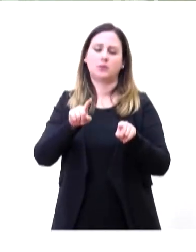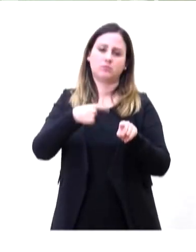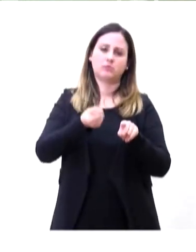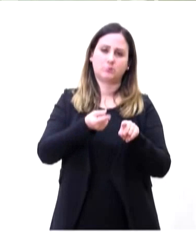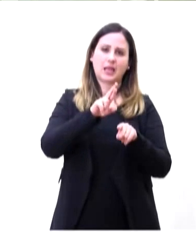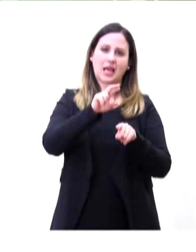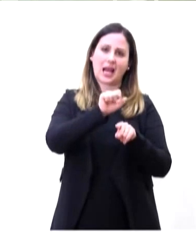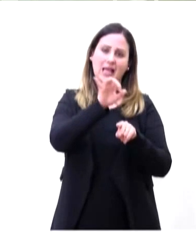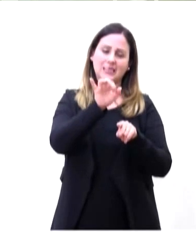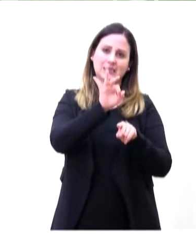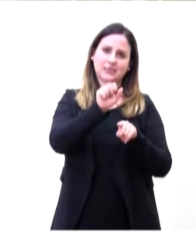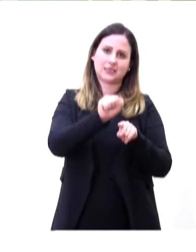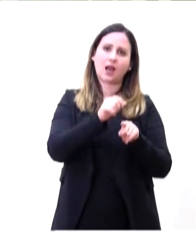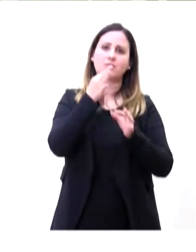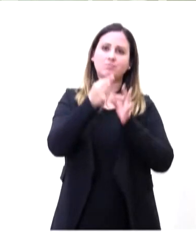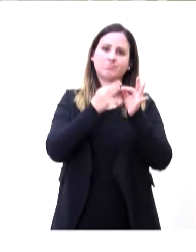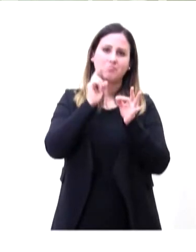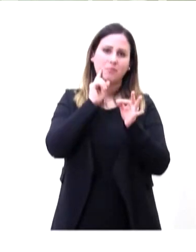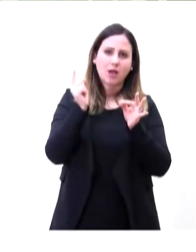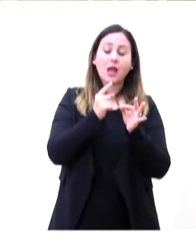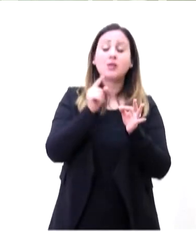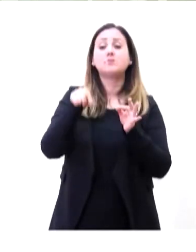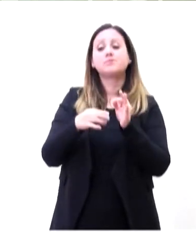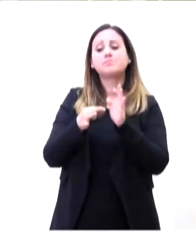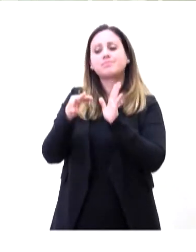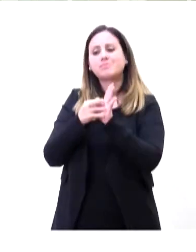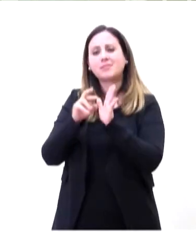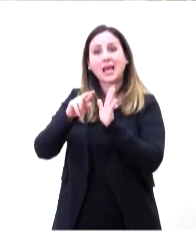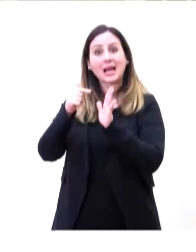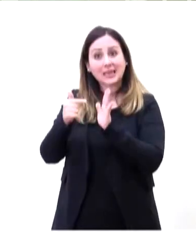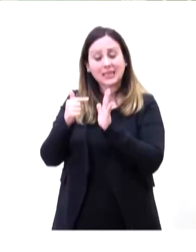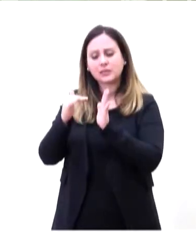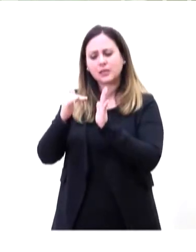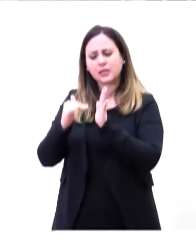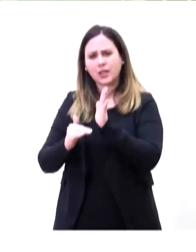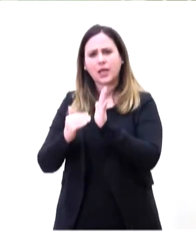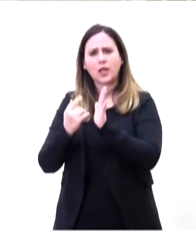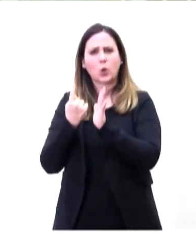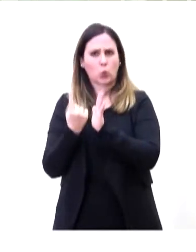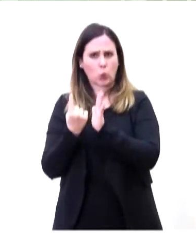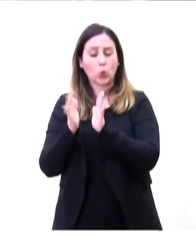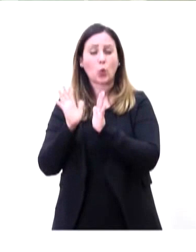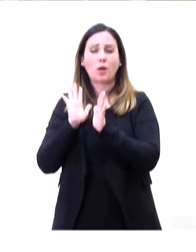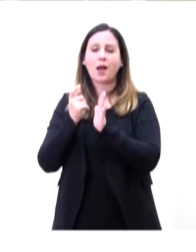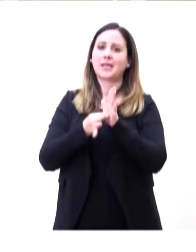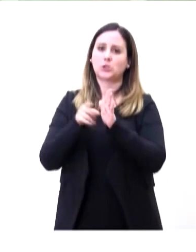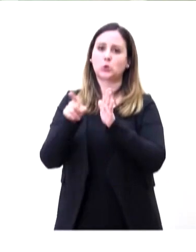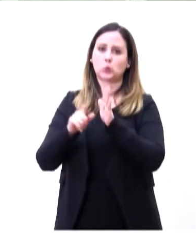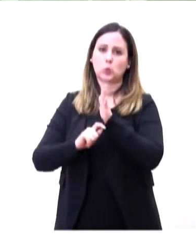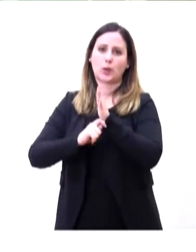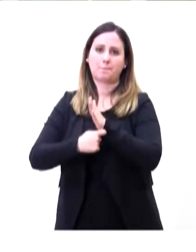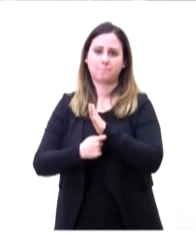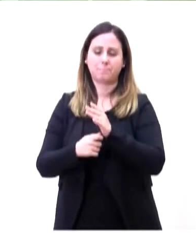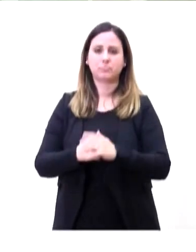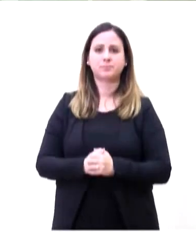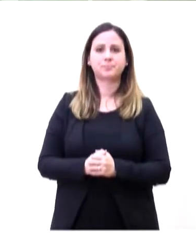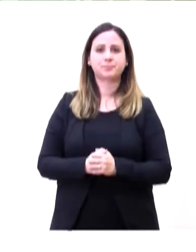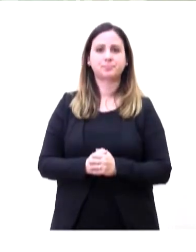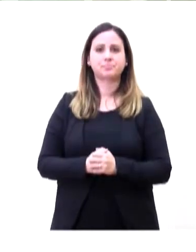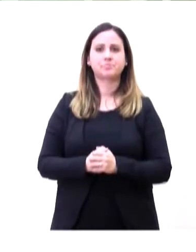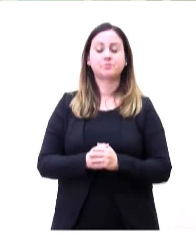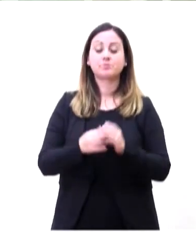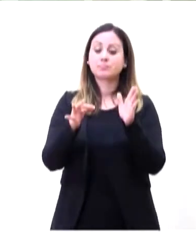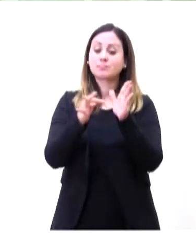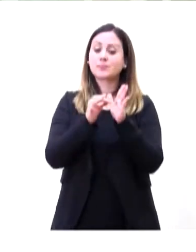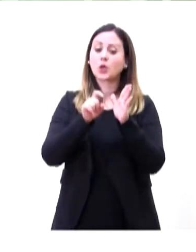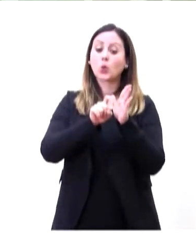col valore di RT, che poi vedremo, è sempre sotto 1, ma è salito leggermente. Il dato della curva ci mostra